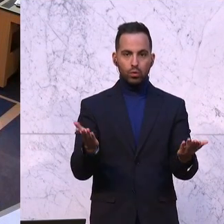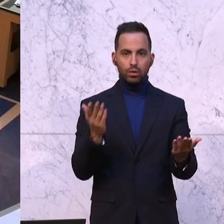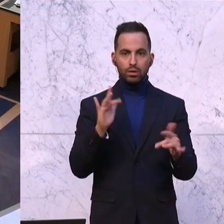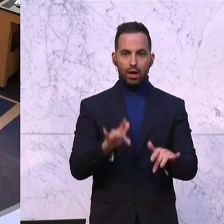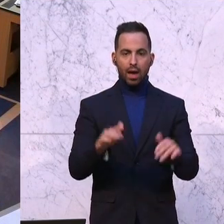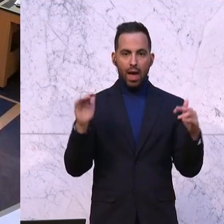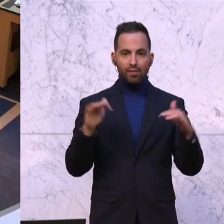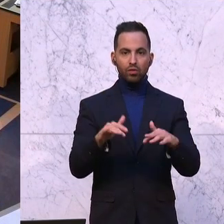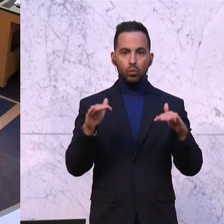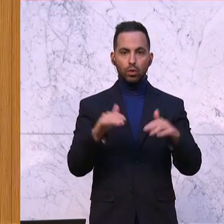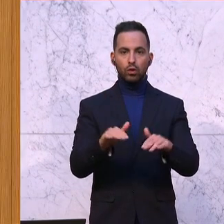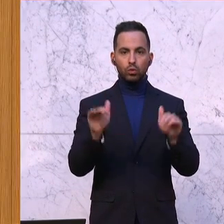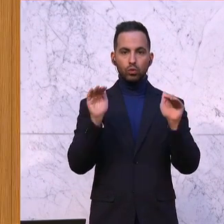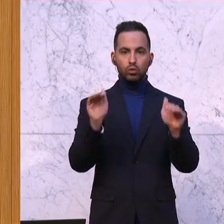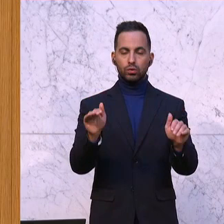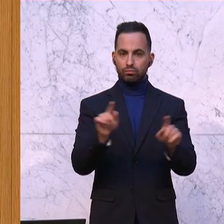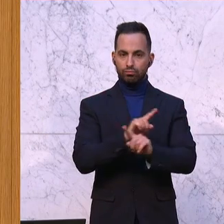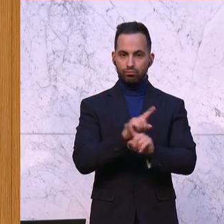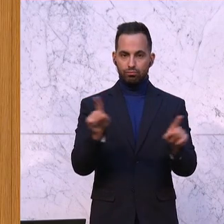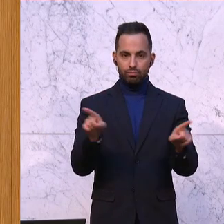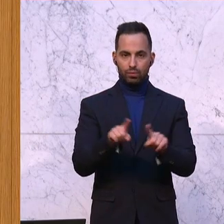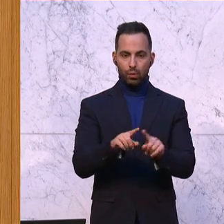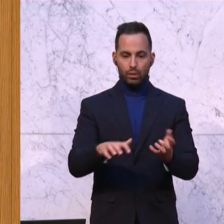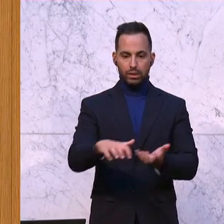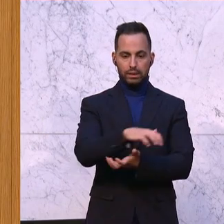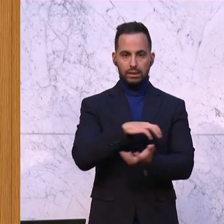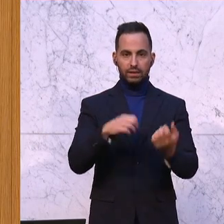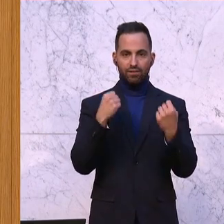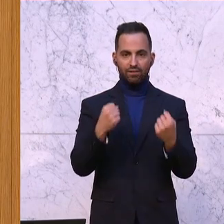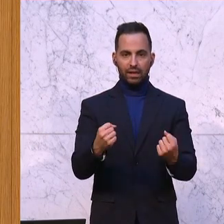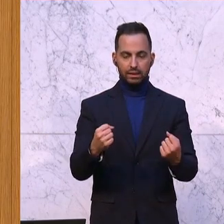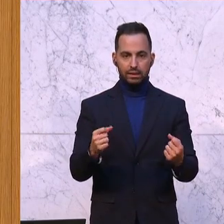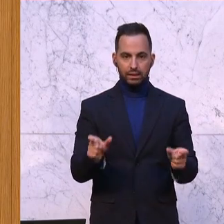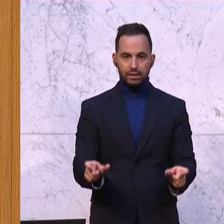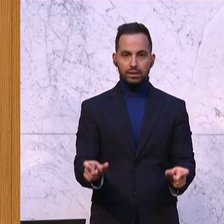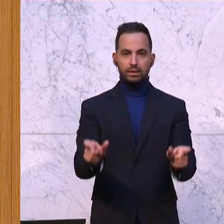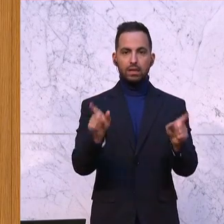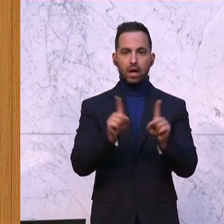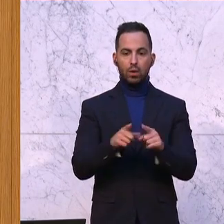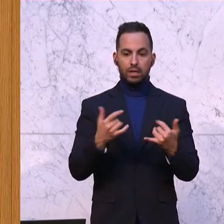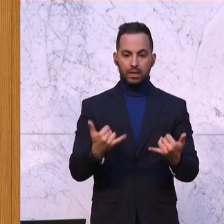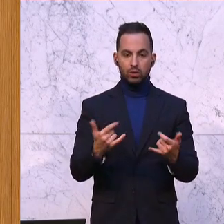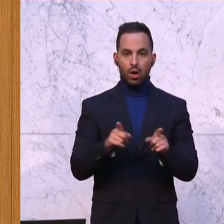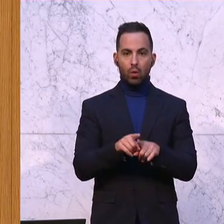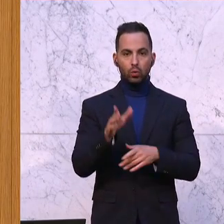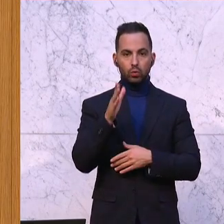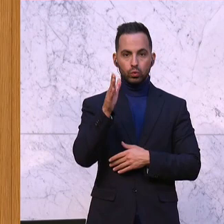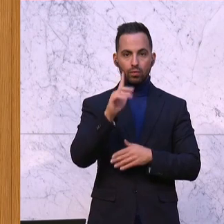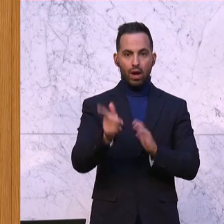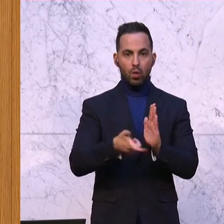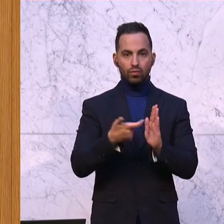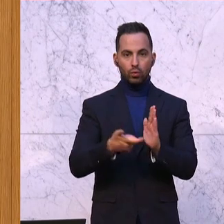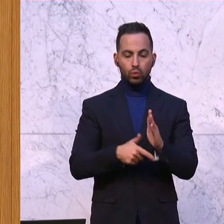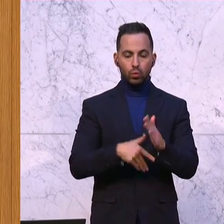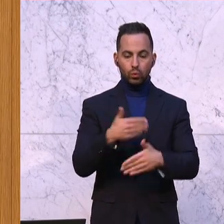Einwirkungen zu schützen, sondern auch krisenfest zu bleiben, um sich jetzigen und auch zukünftigen Herausforderungen zu